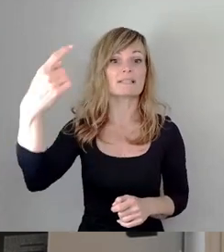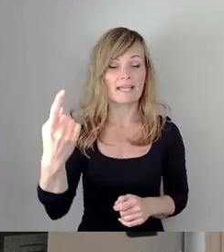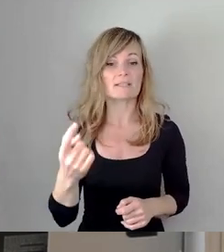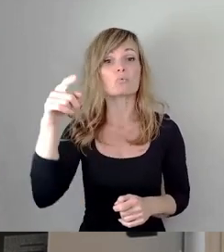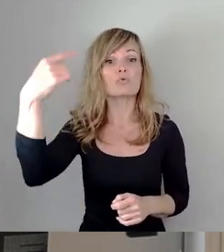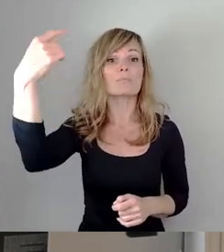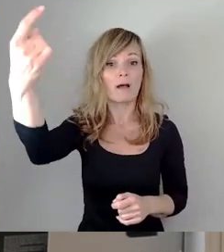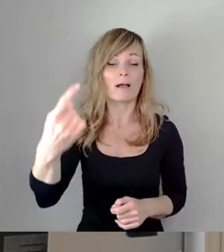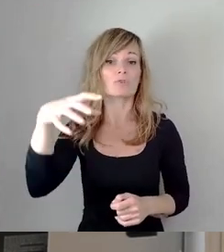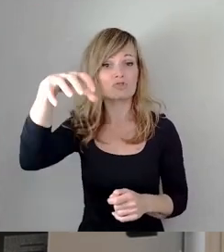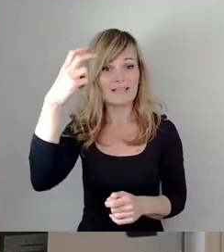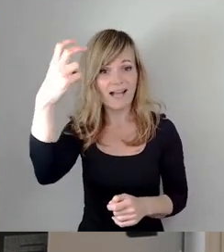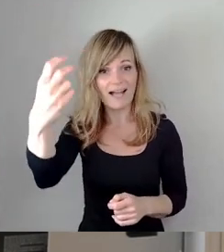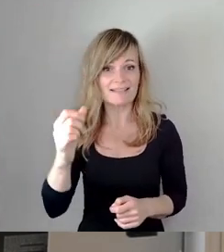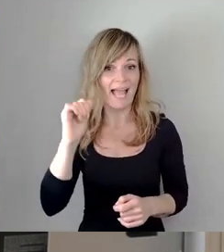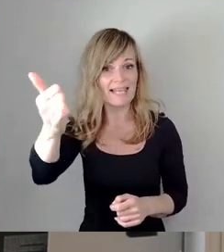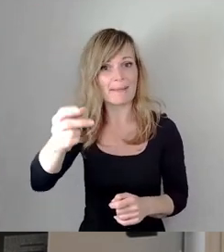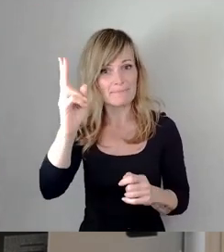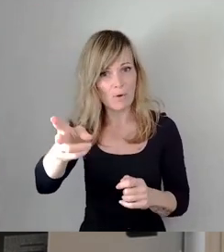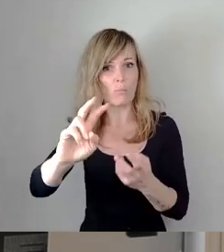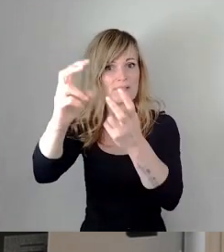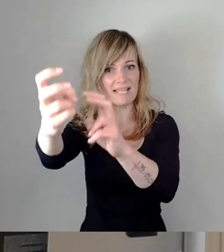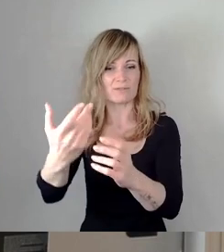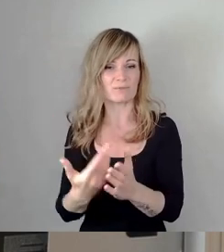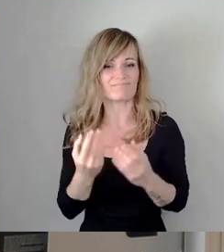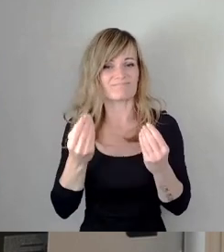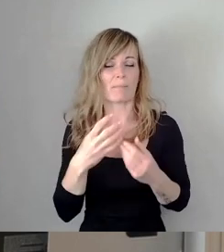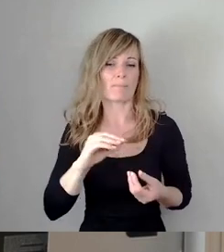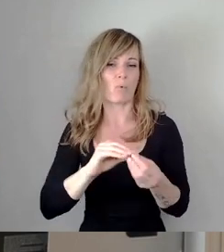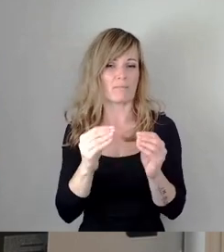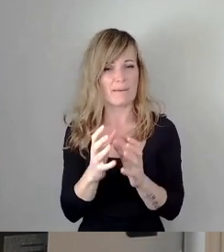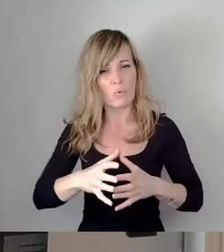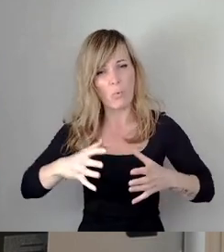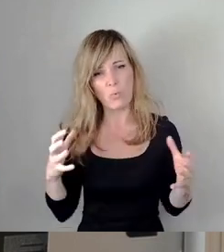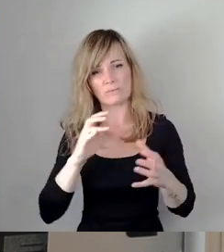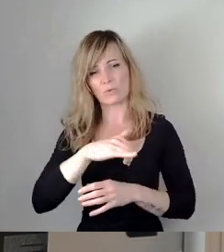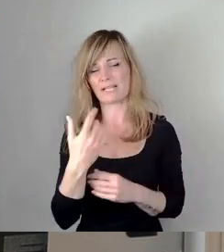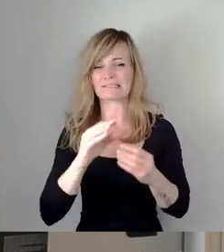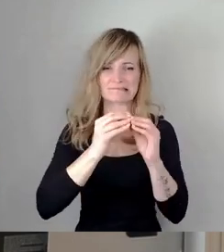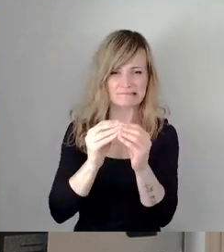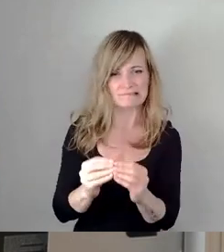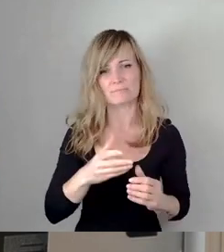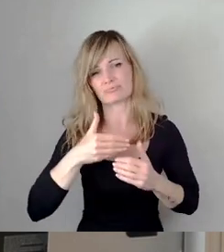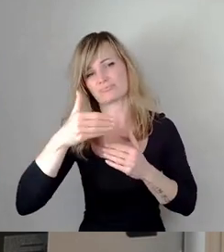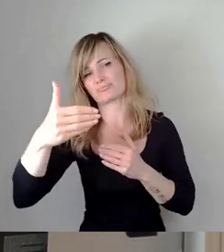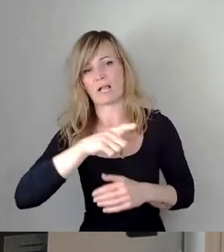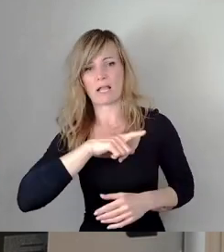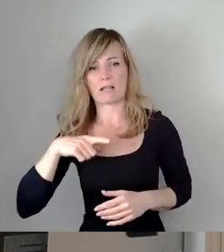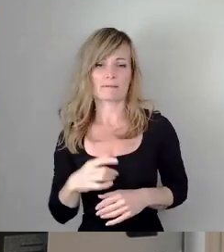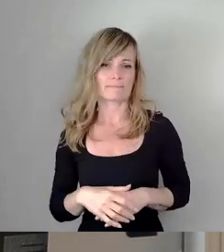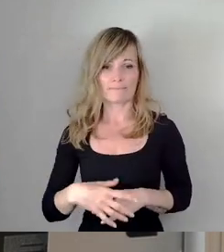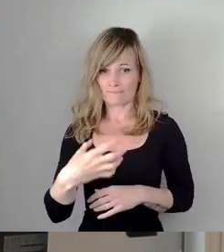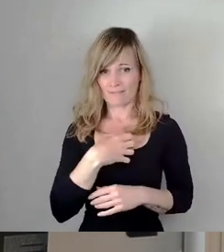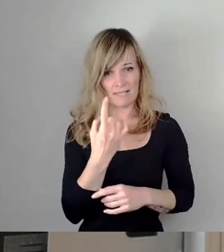großes Problem mit der demokratischen Legitimierung von solchen großen Projekten. Jedenfalls stehen wir in Dresden nicht alleine da mit diesen Problemen, dass